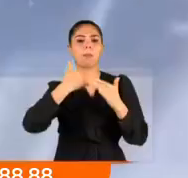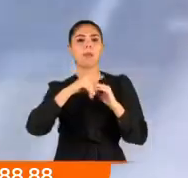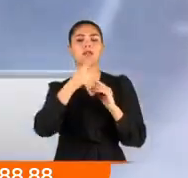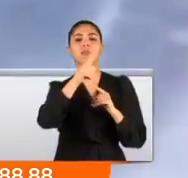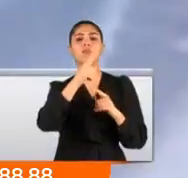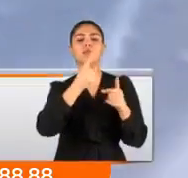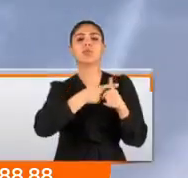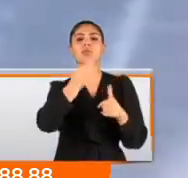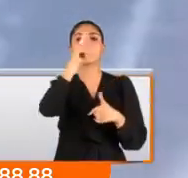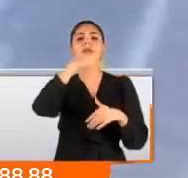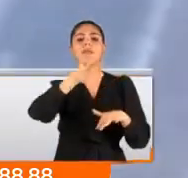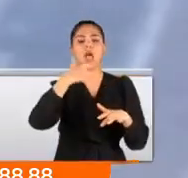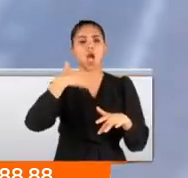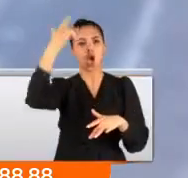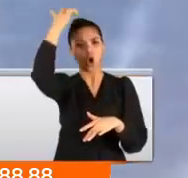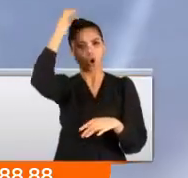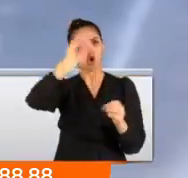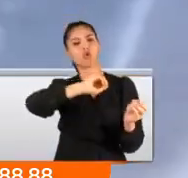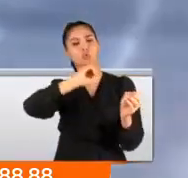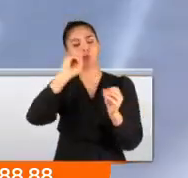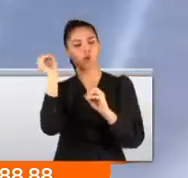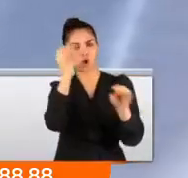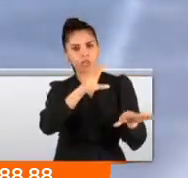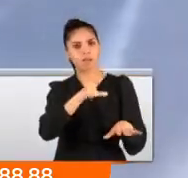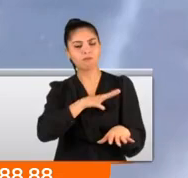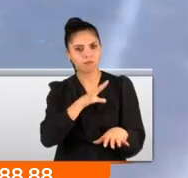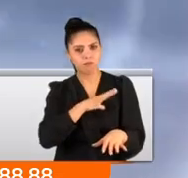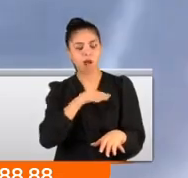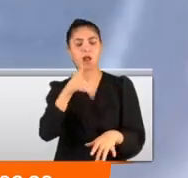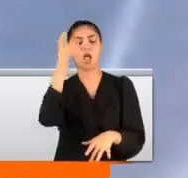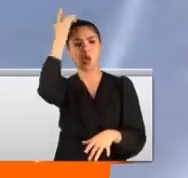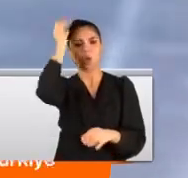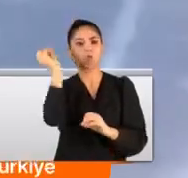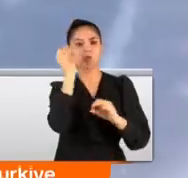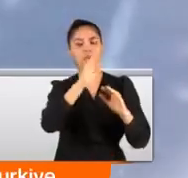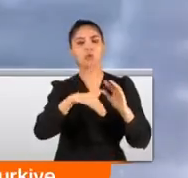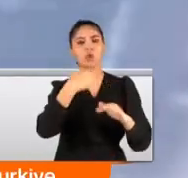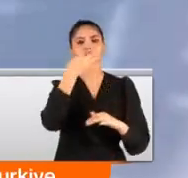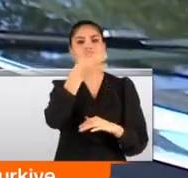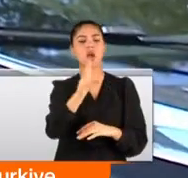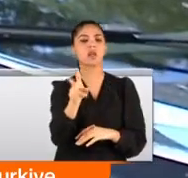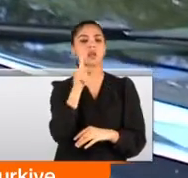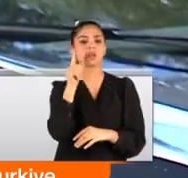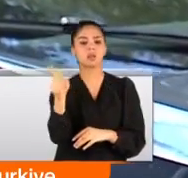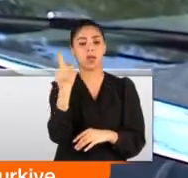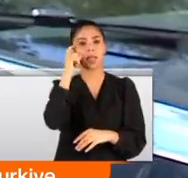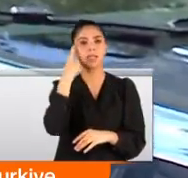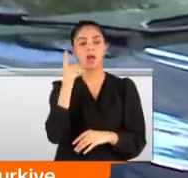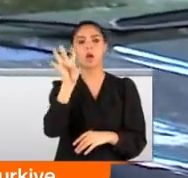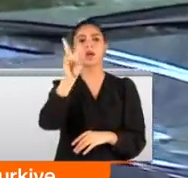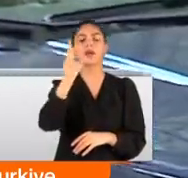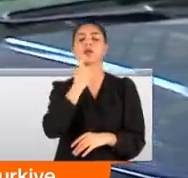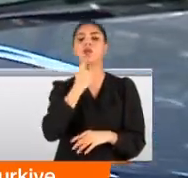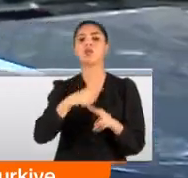değildi. Bulunduğu yerin konumunu da gönderdi. Ama arkadaşına yaptığı bu çağrı hayattaki son çağrısı oldu. İddiaya göre 43